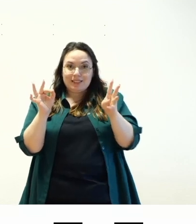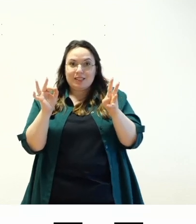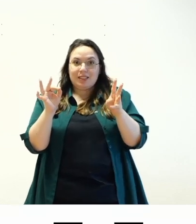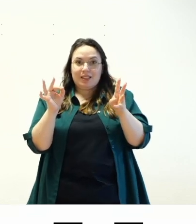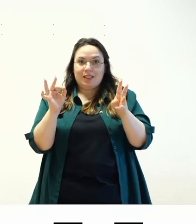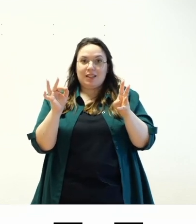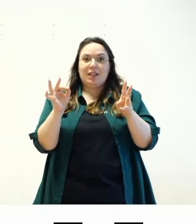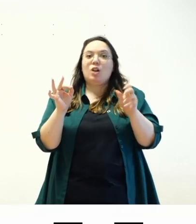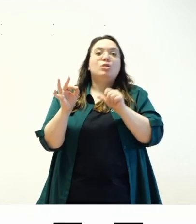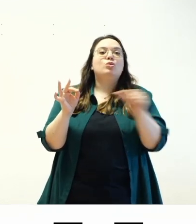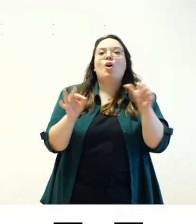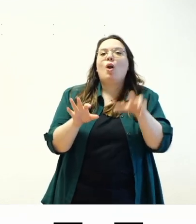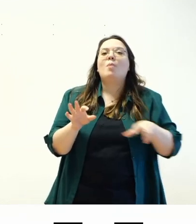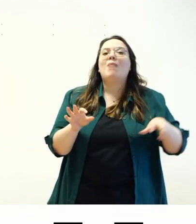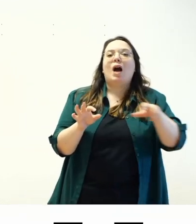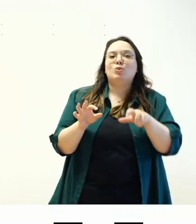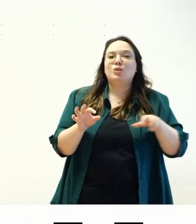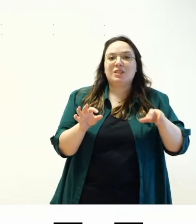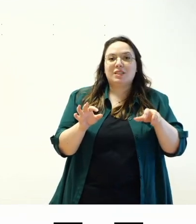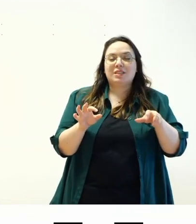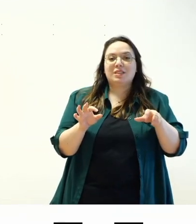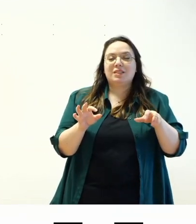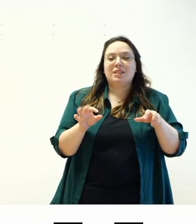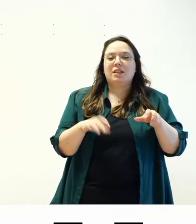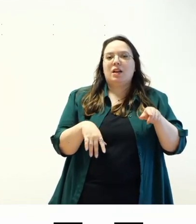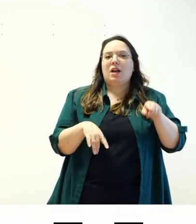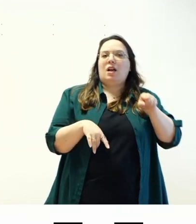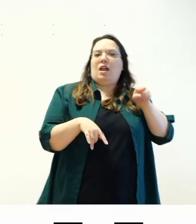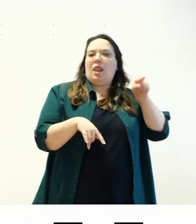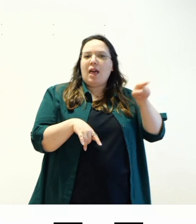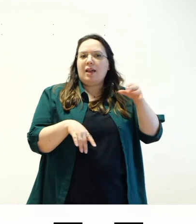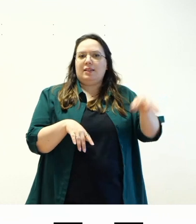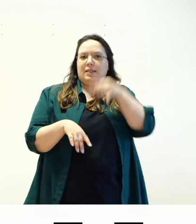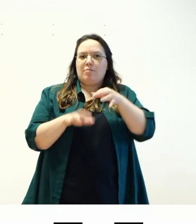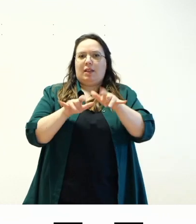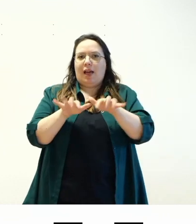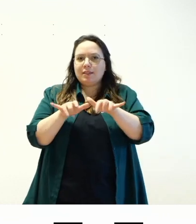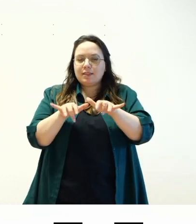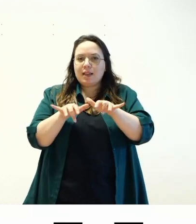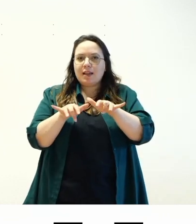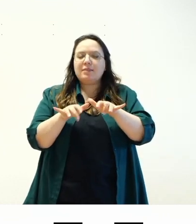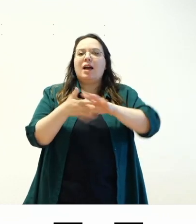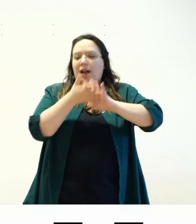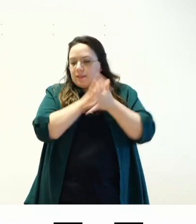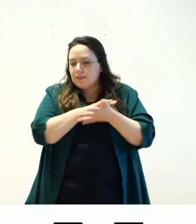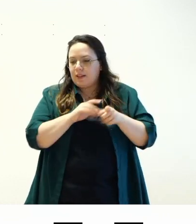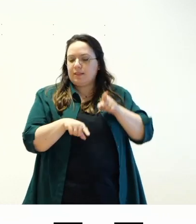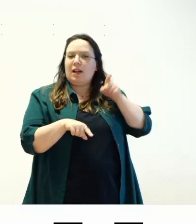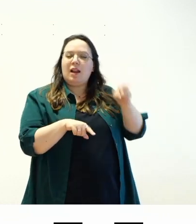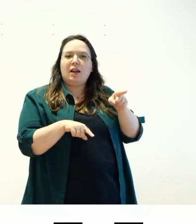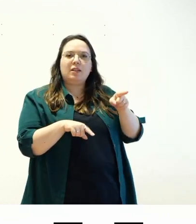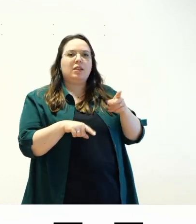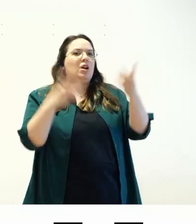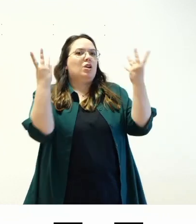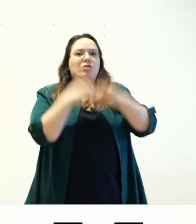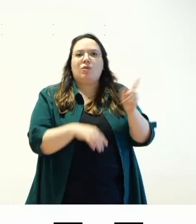soltanto con il mouse lei utilizzava poteva utilizzare soltanto la tastiera e quindi lei dice questa cosa non funziona questo